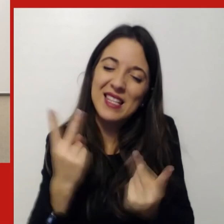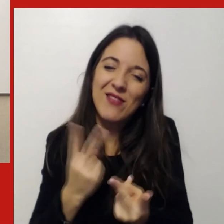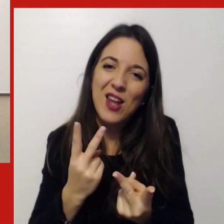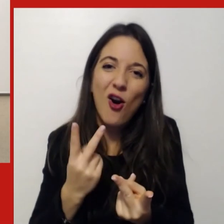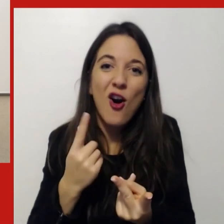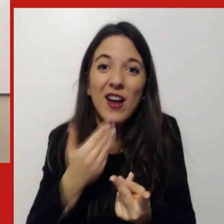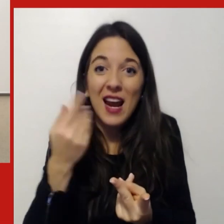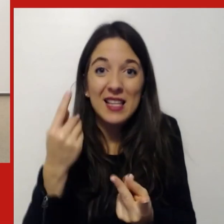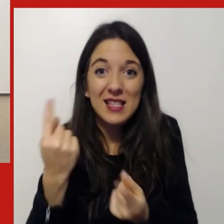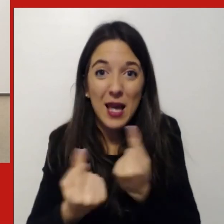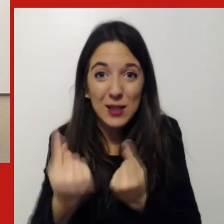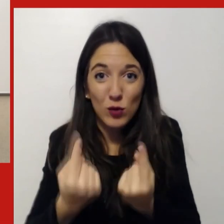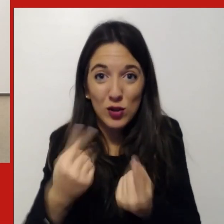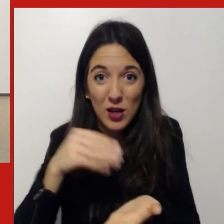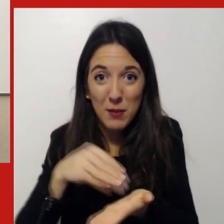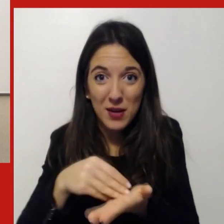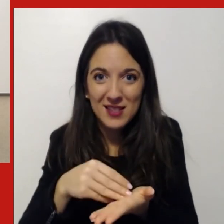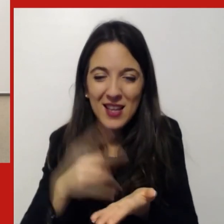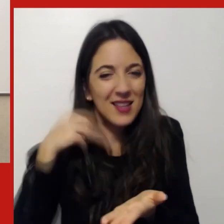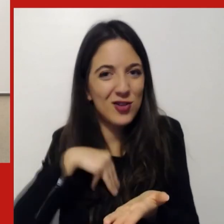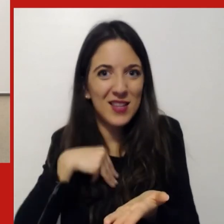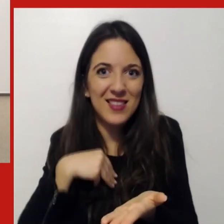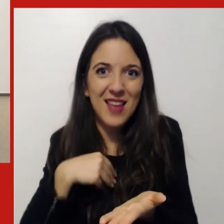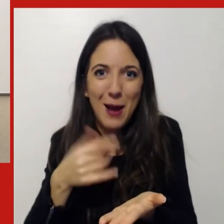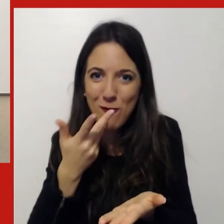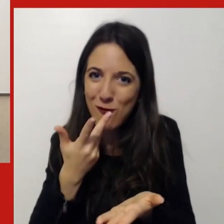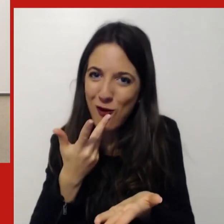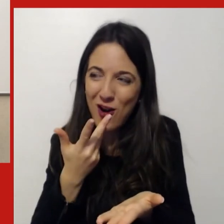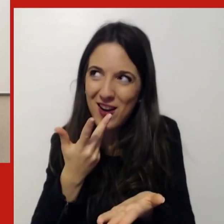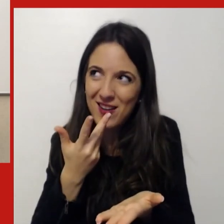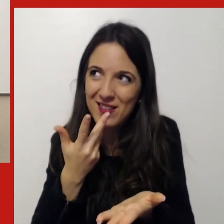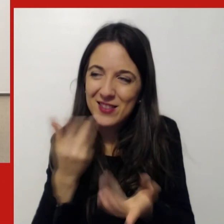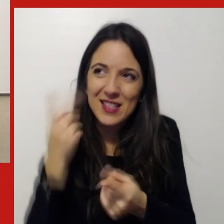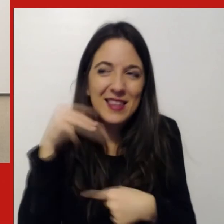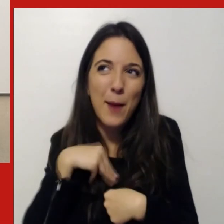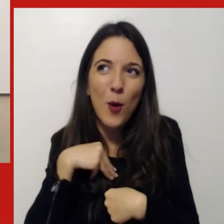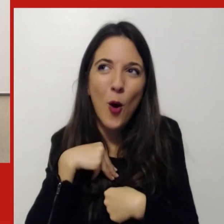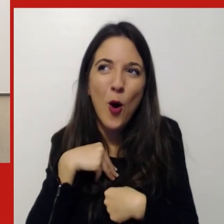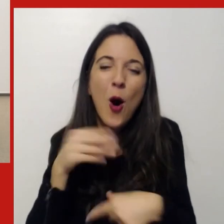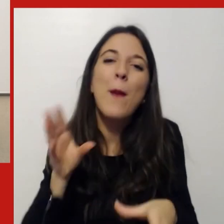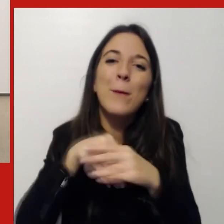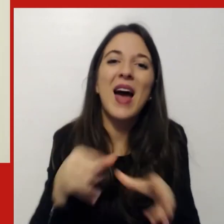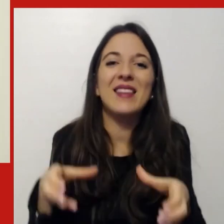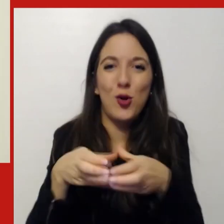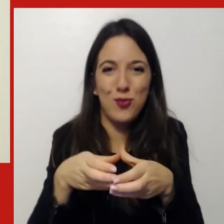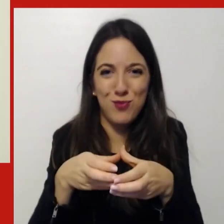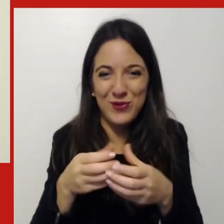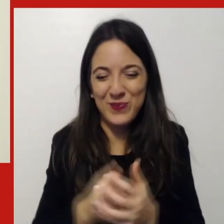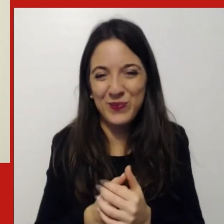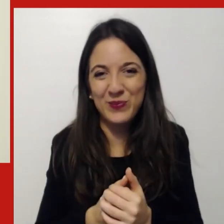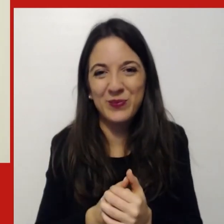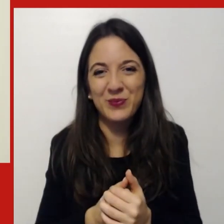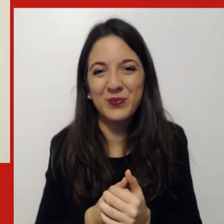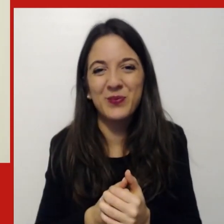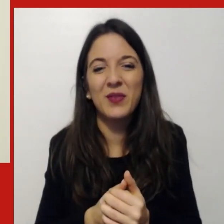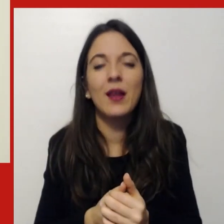'organizzazione grazie Mariano abbiamo ancora tempo per un paio di domande anche la successiva è diciamo molto operativa che tocca un po' quel cambiamento culturale che